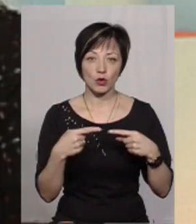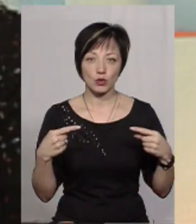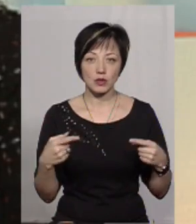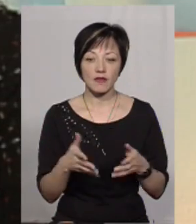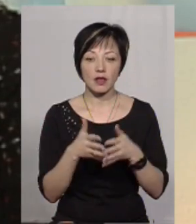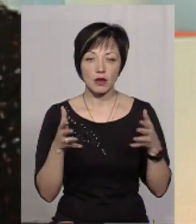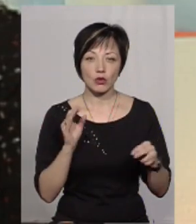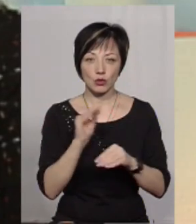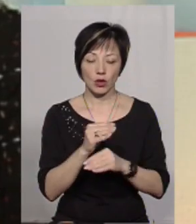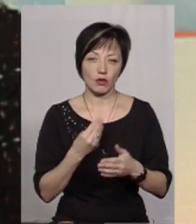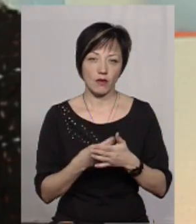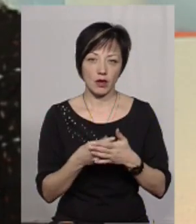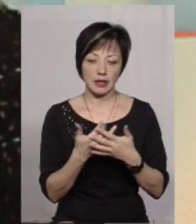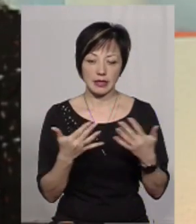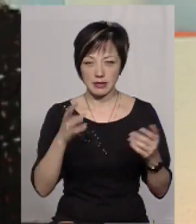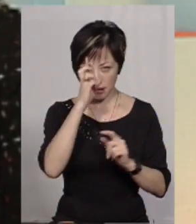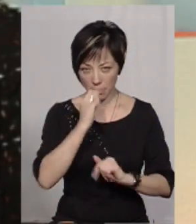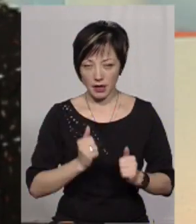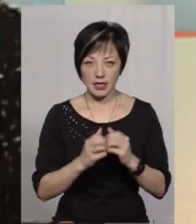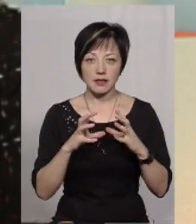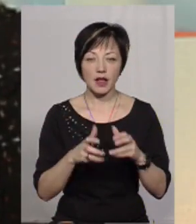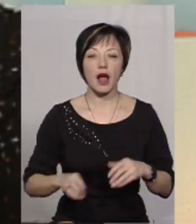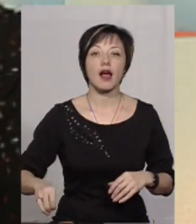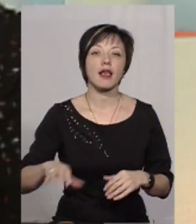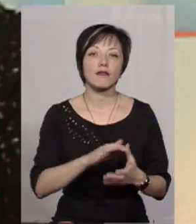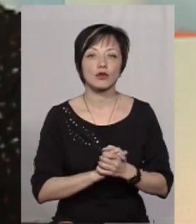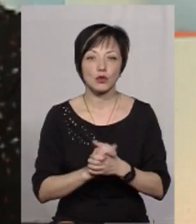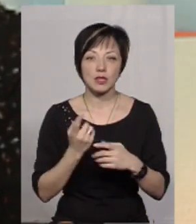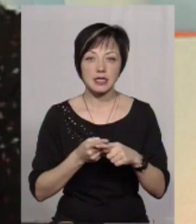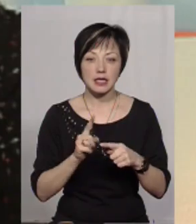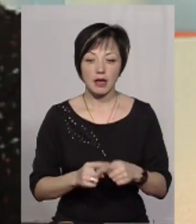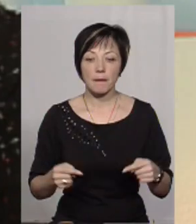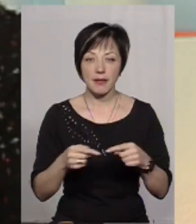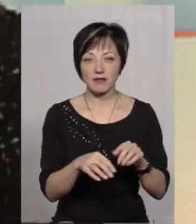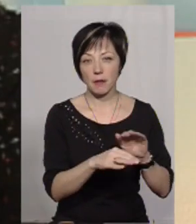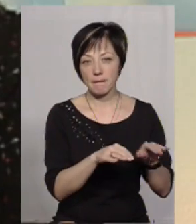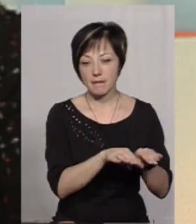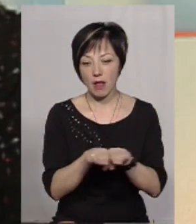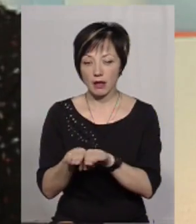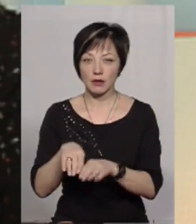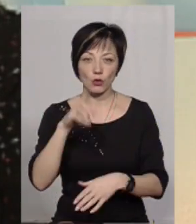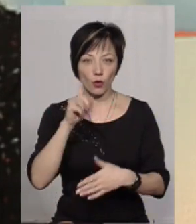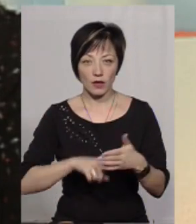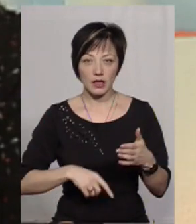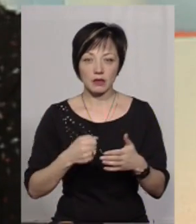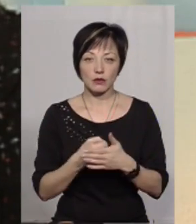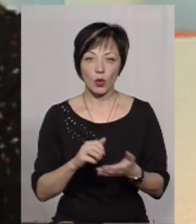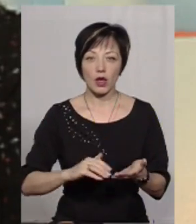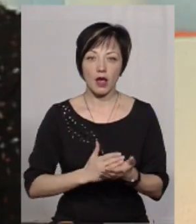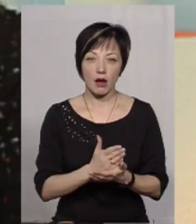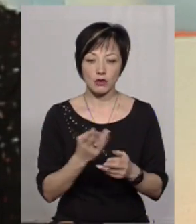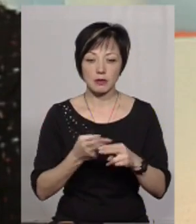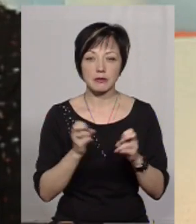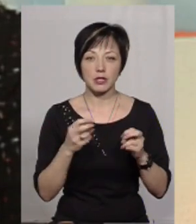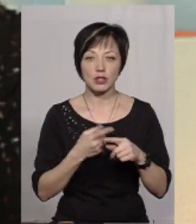з великою доданою вартістю до різних країн світу. А Європейський Союз – це є певна планка довіри до якості,